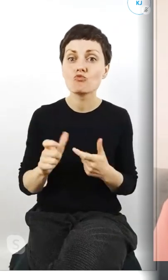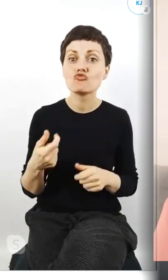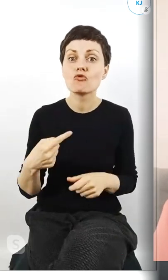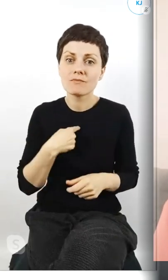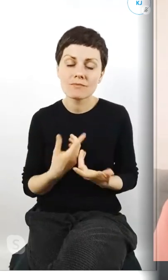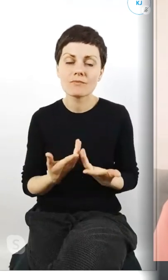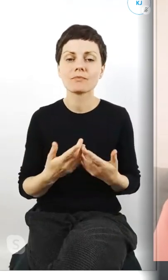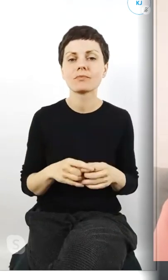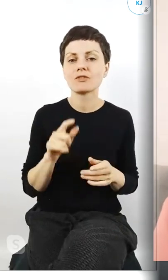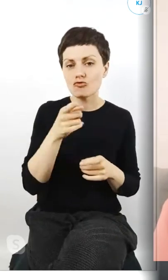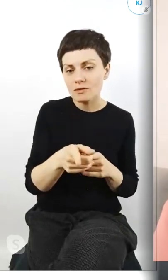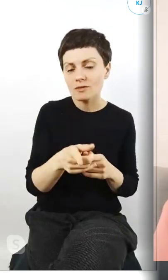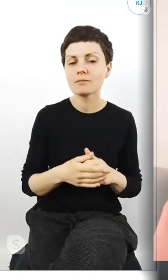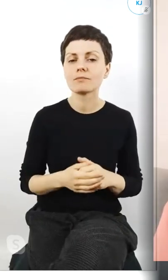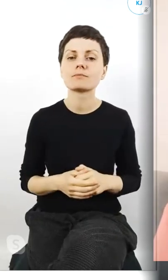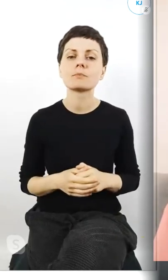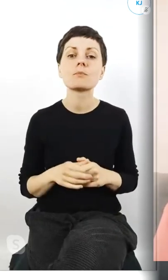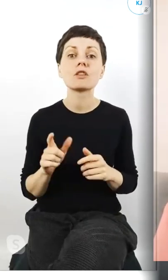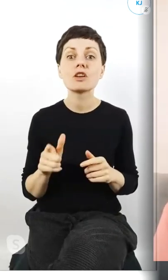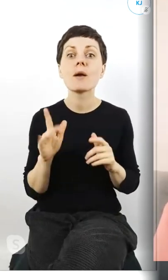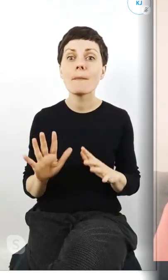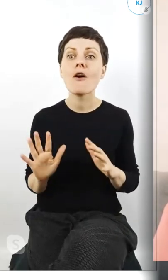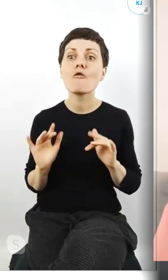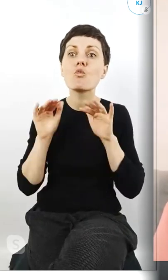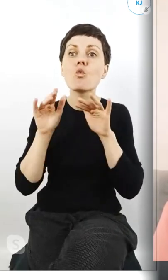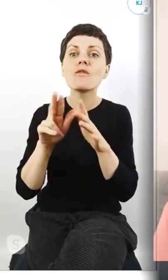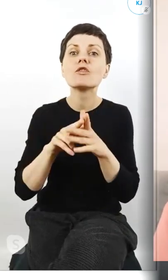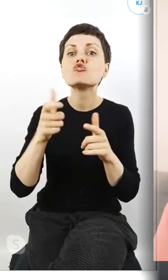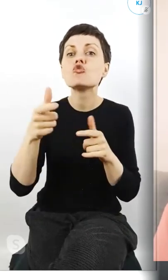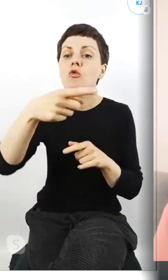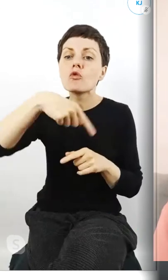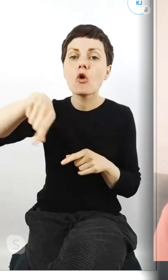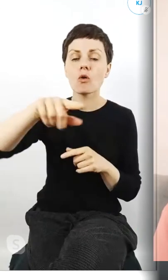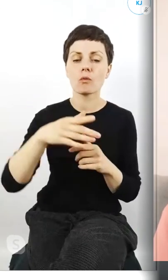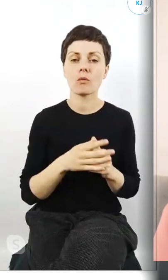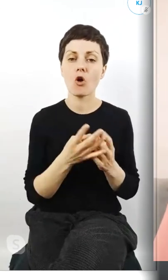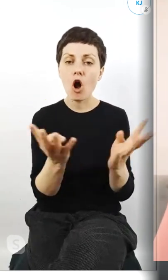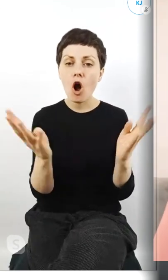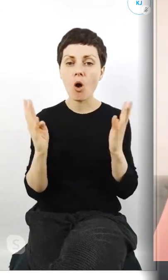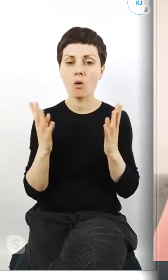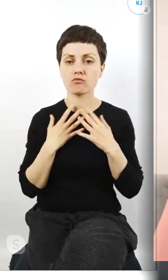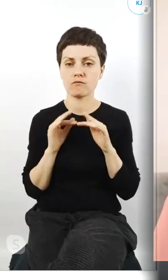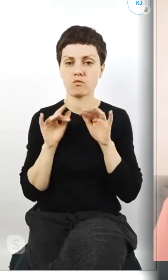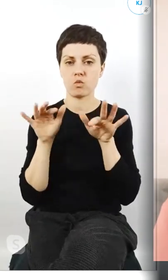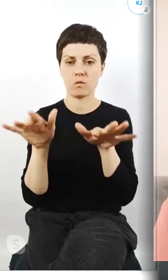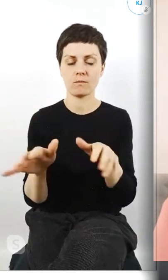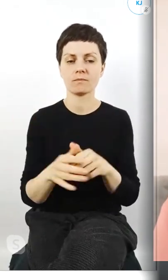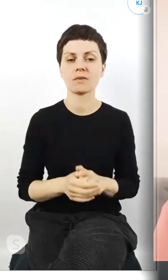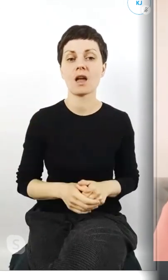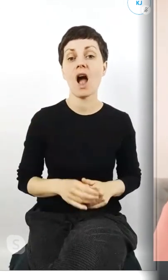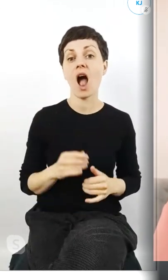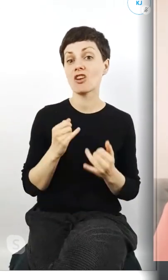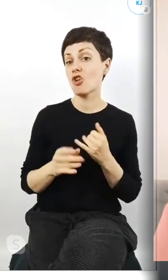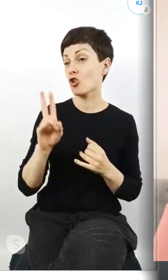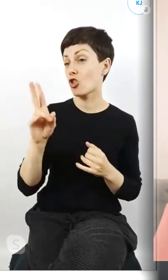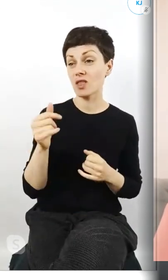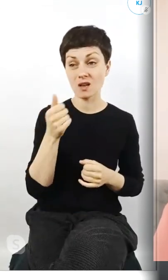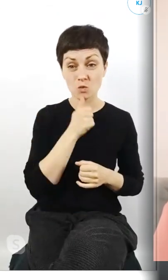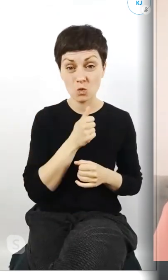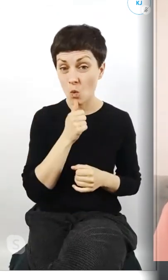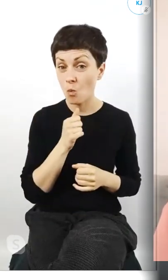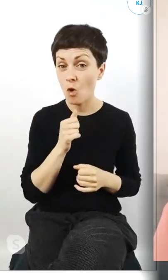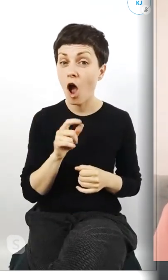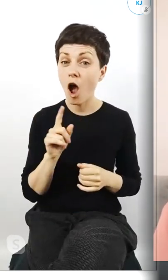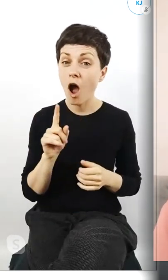ty i przede wszystkim mieć wpływ na to co się dzieje dookoła i myślę że kto nie spróbuje chociaż raz to nigdy nie